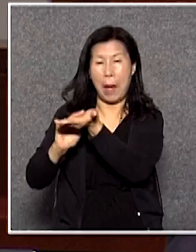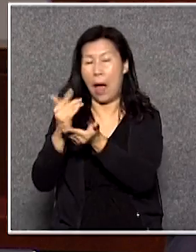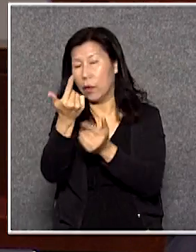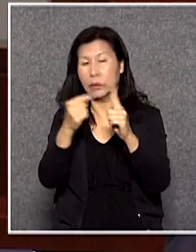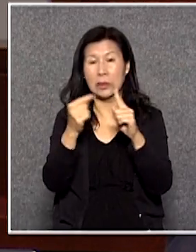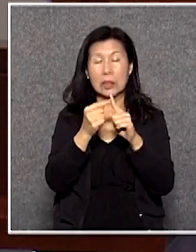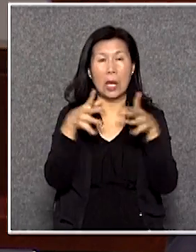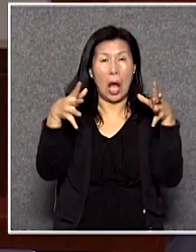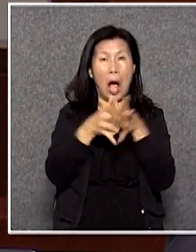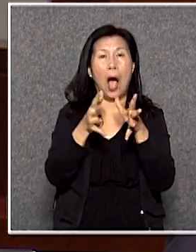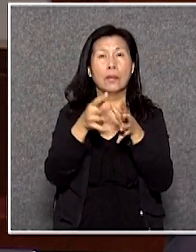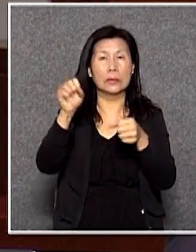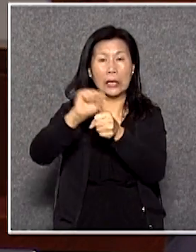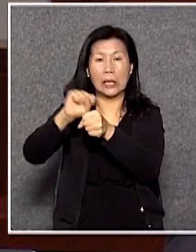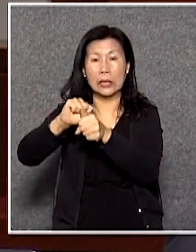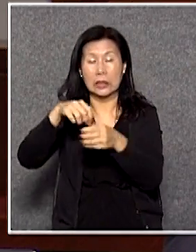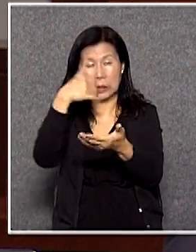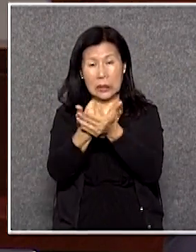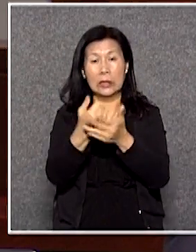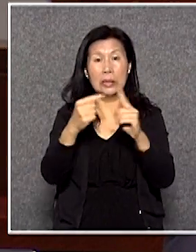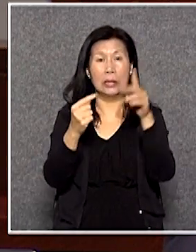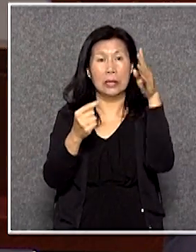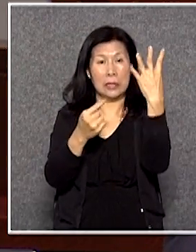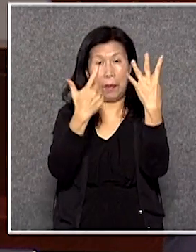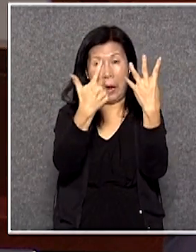的時候累積死亡的人數四百九十